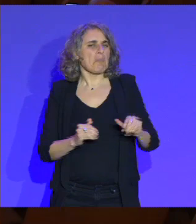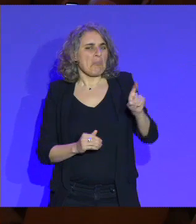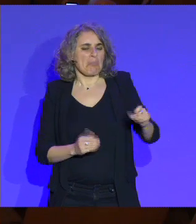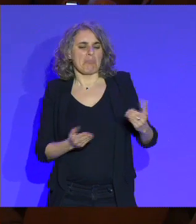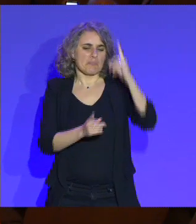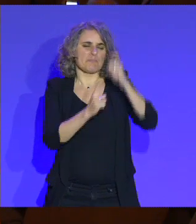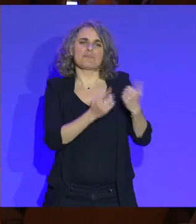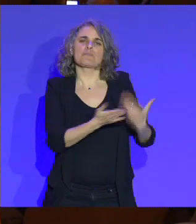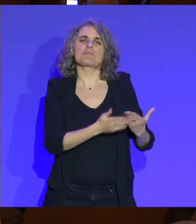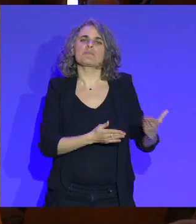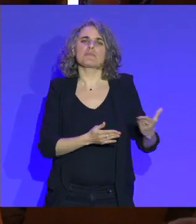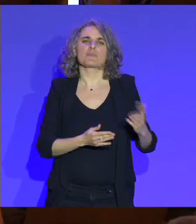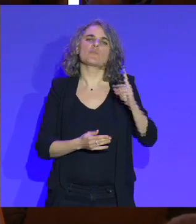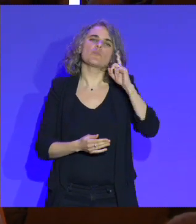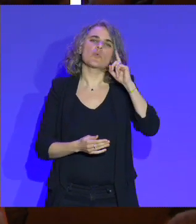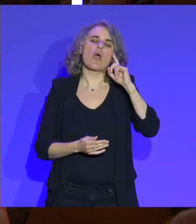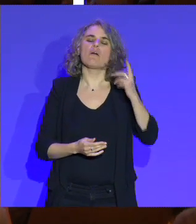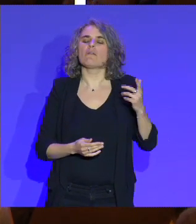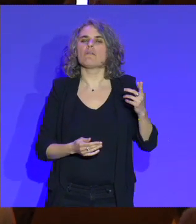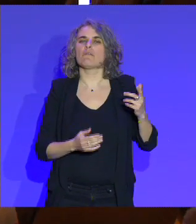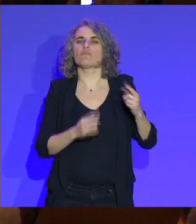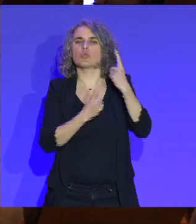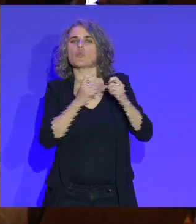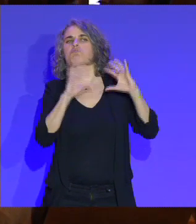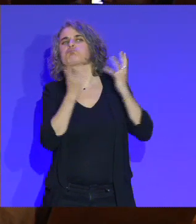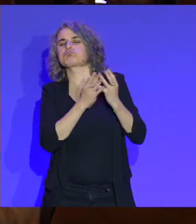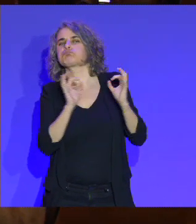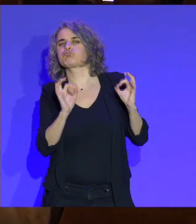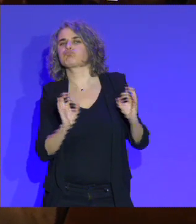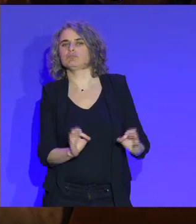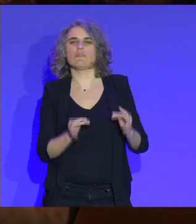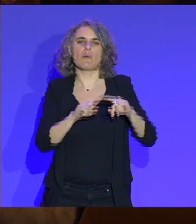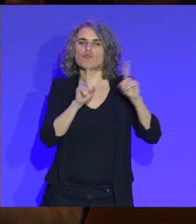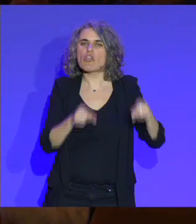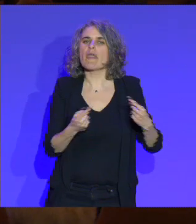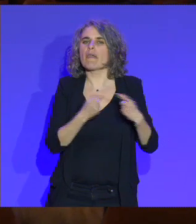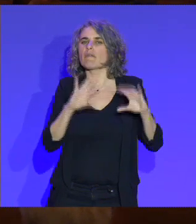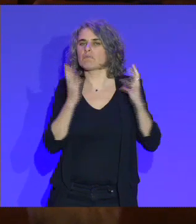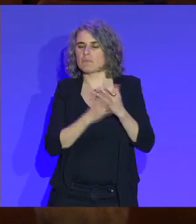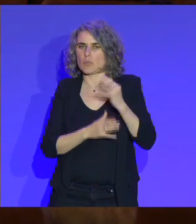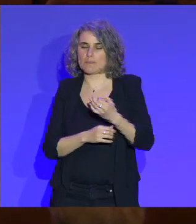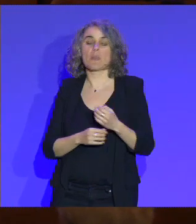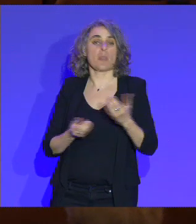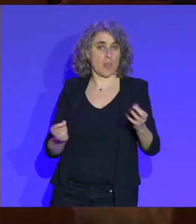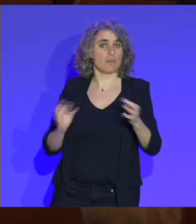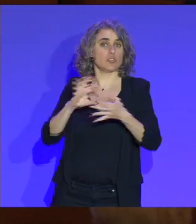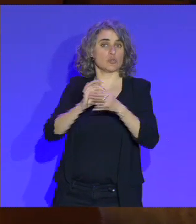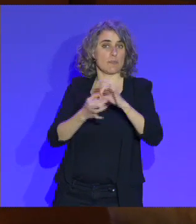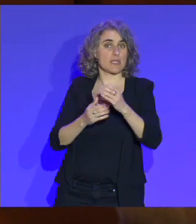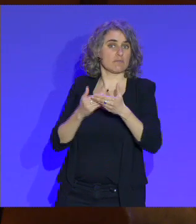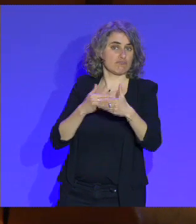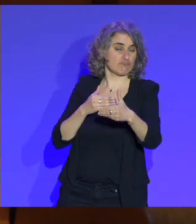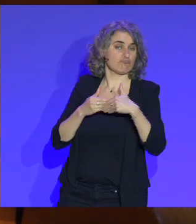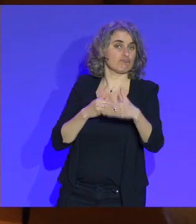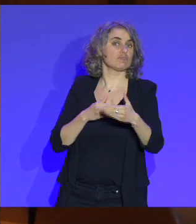parce que sur les questions de fin, globalement, vous y avez répondu, notamment sur le budget. Ces Jeux olympiques qui se veulent